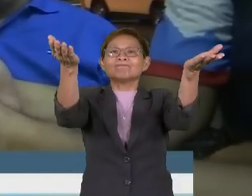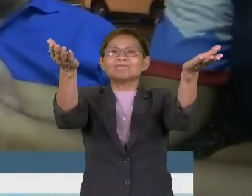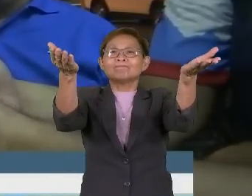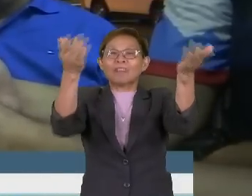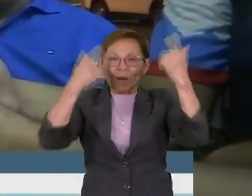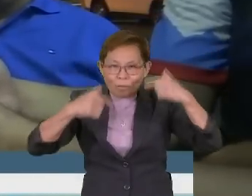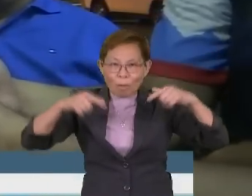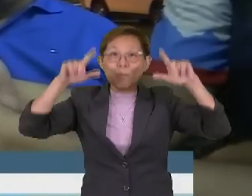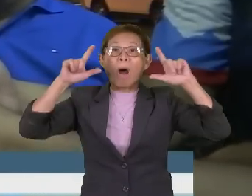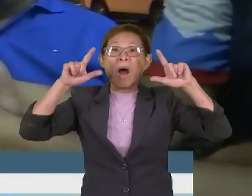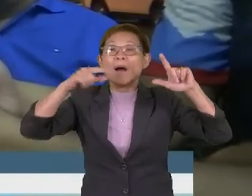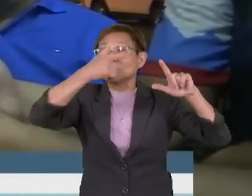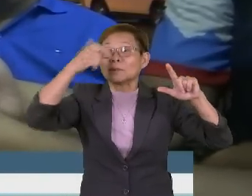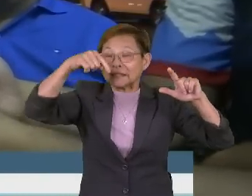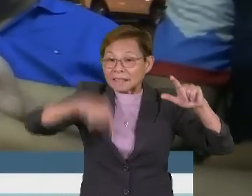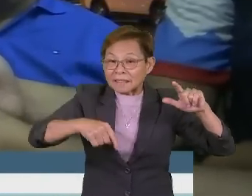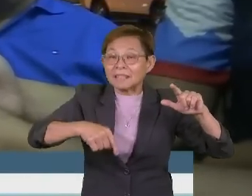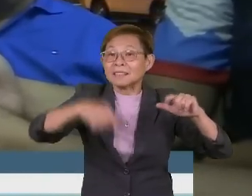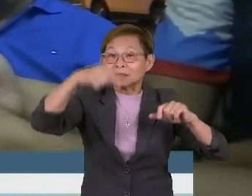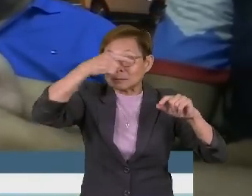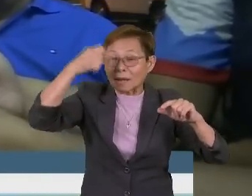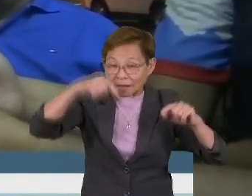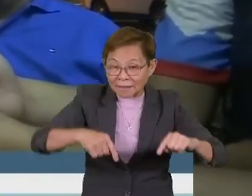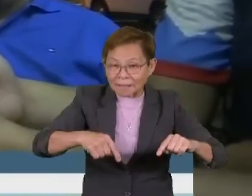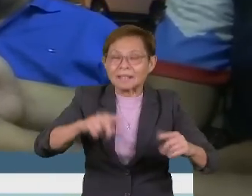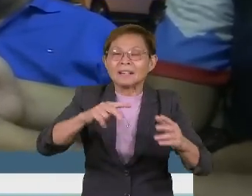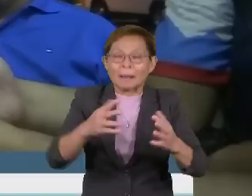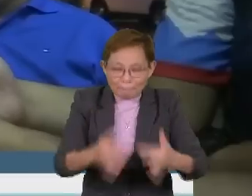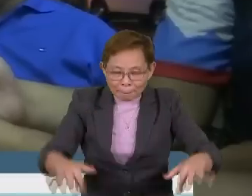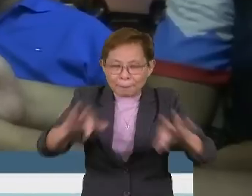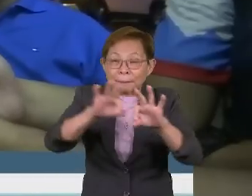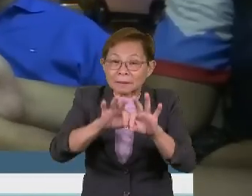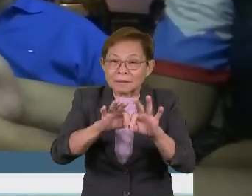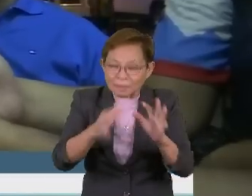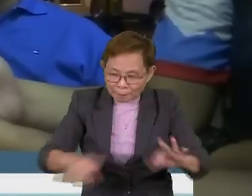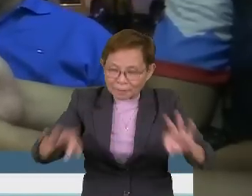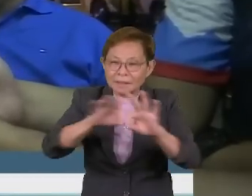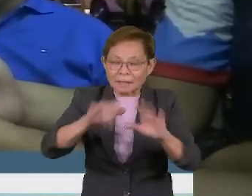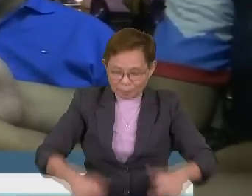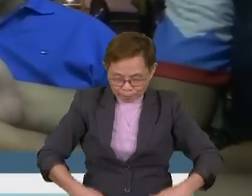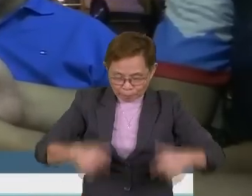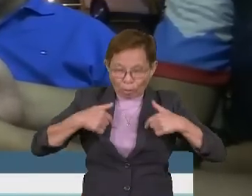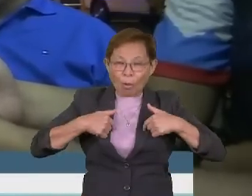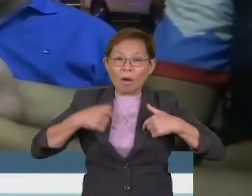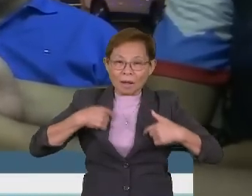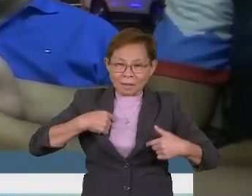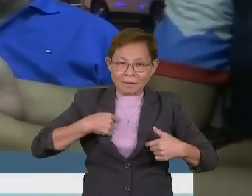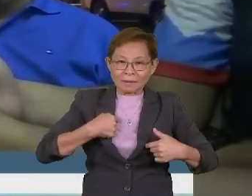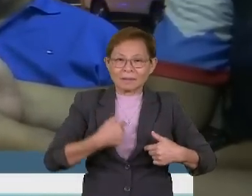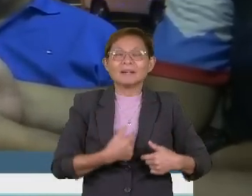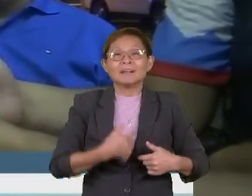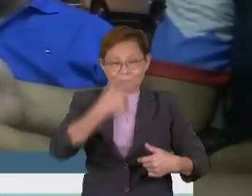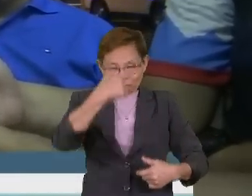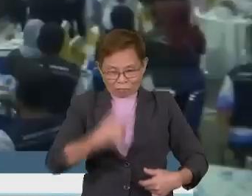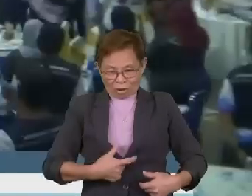bertabat sebaik mungkin. kerana ini adalah merupakan sesuatu yang bermakna dalam kehidupan kita sebagai rakyat